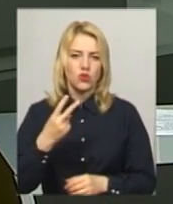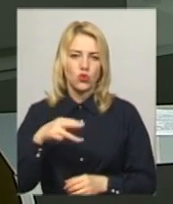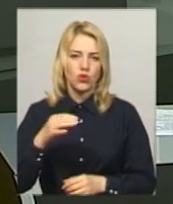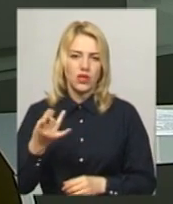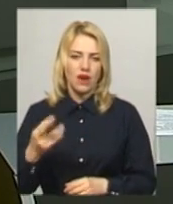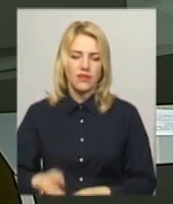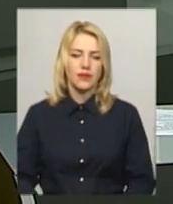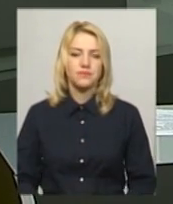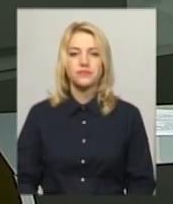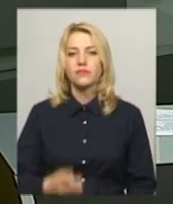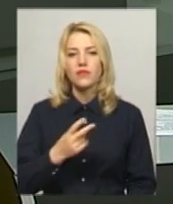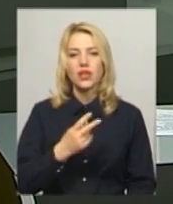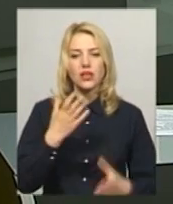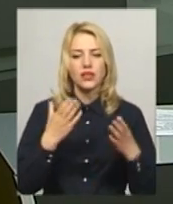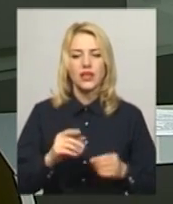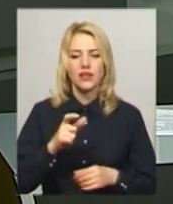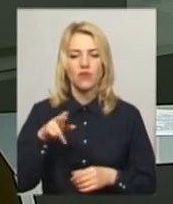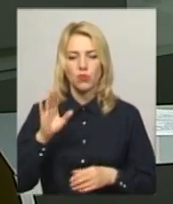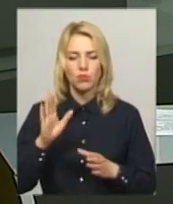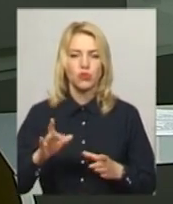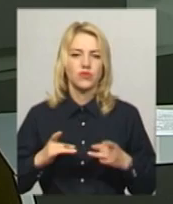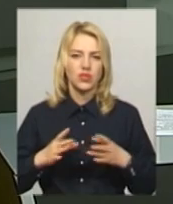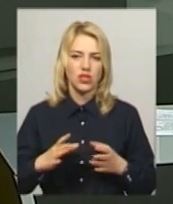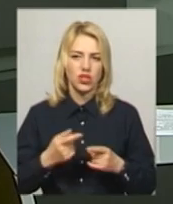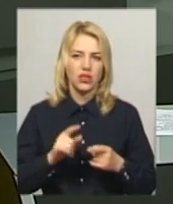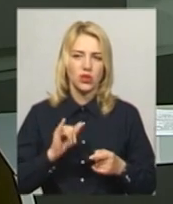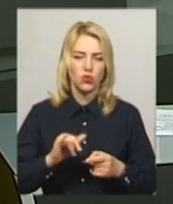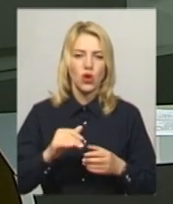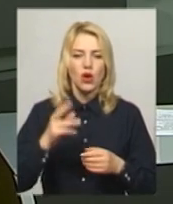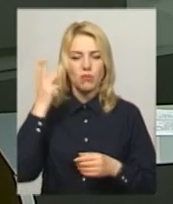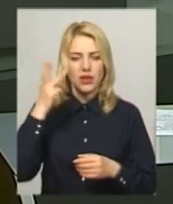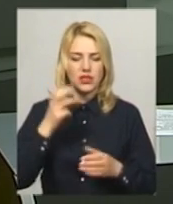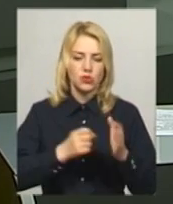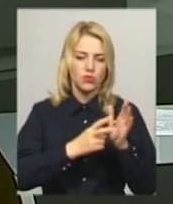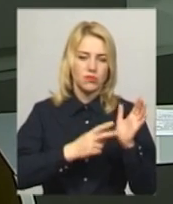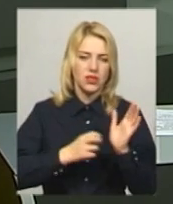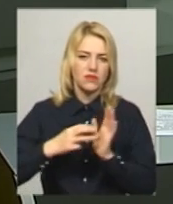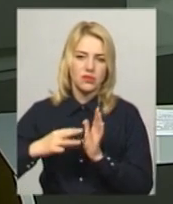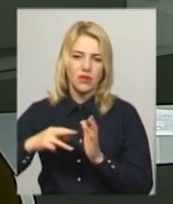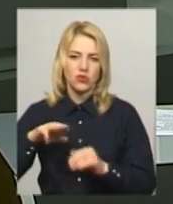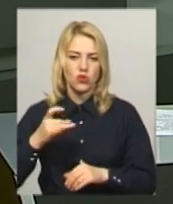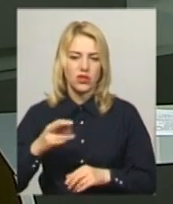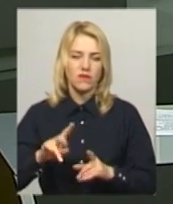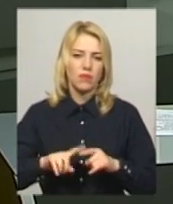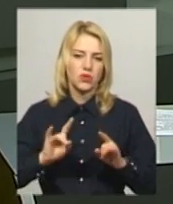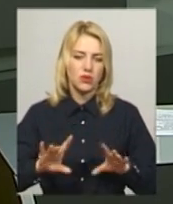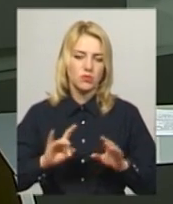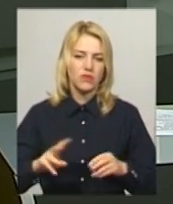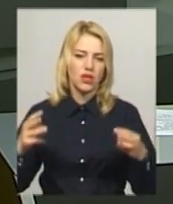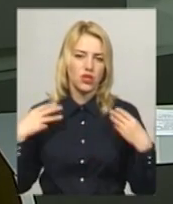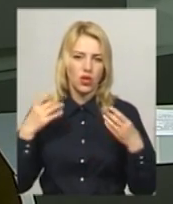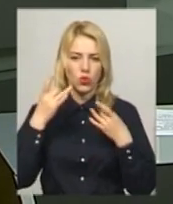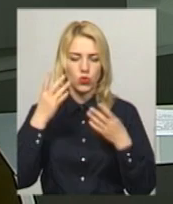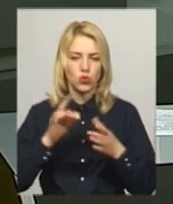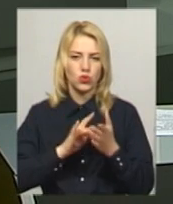відзначають у Хмельницькому. Триватиме захід два дні – 17 та 18 травня. Про це розповів начальник управління культури та туризму